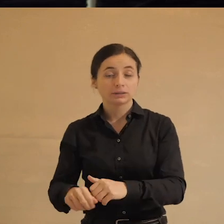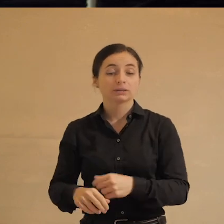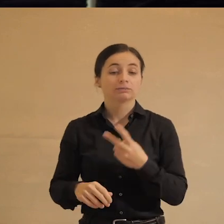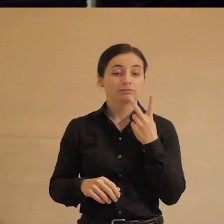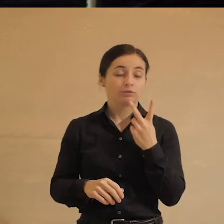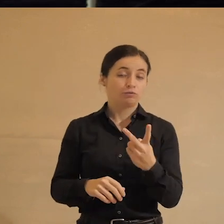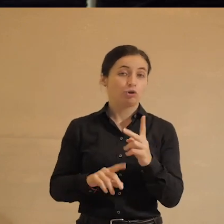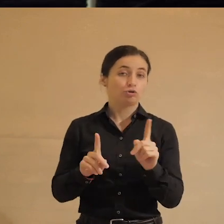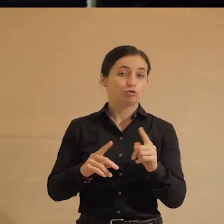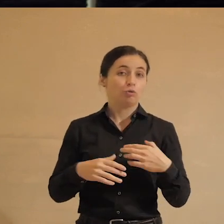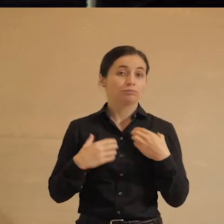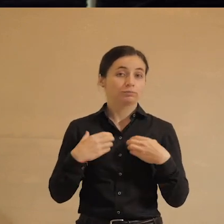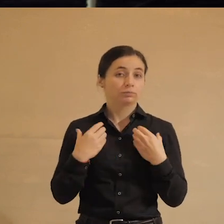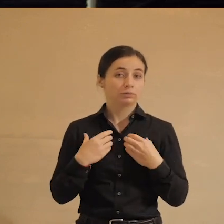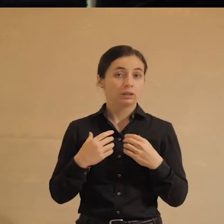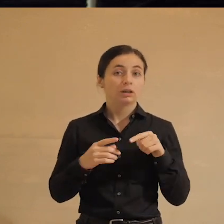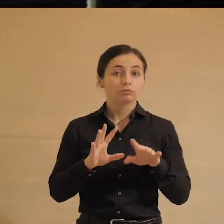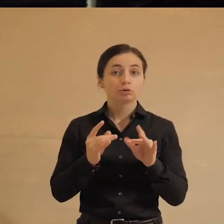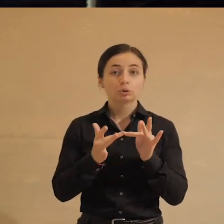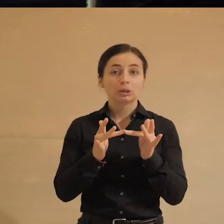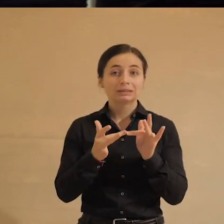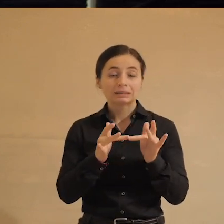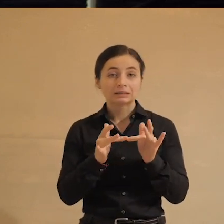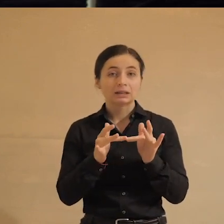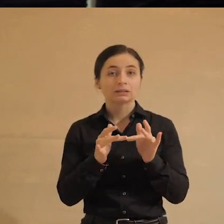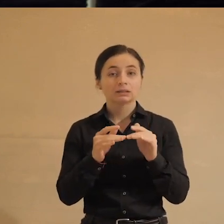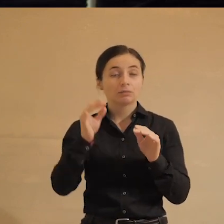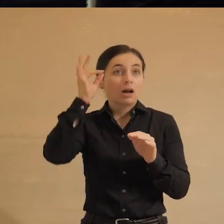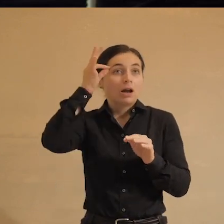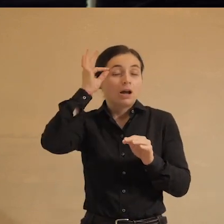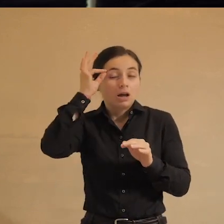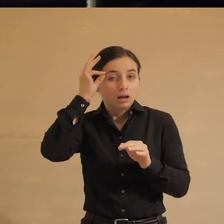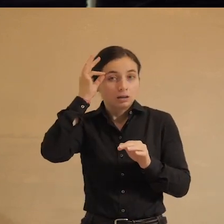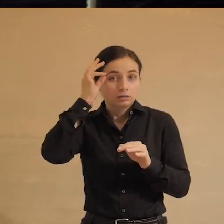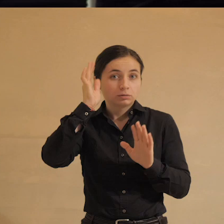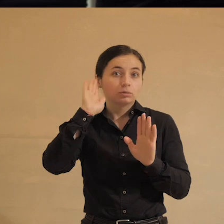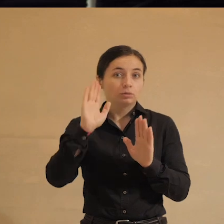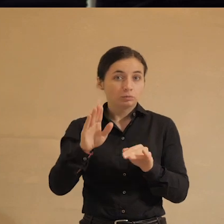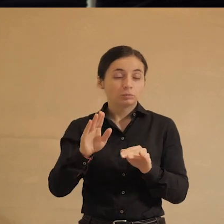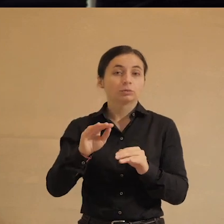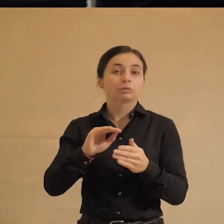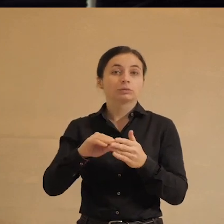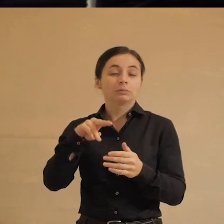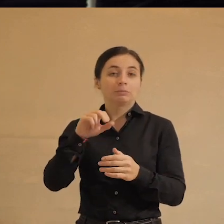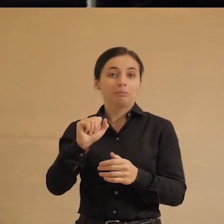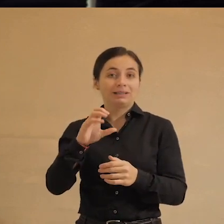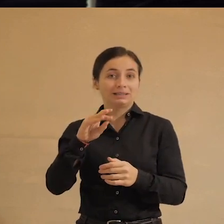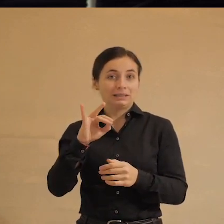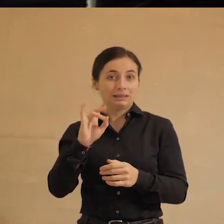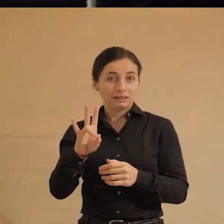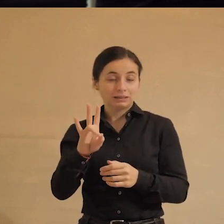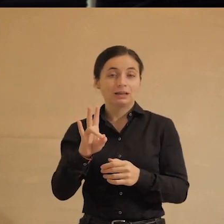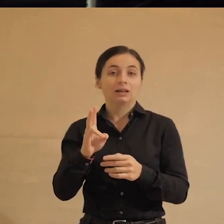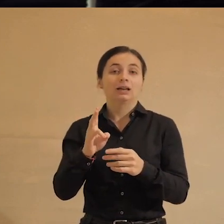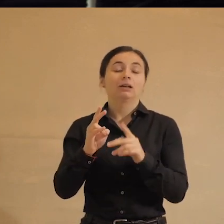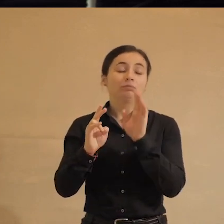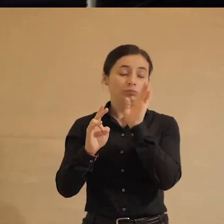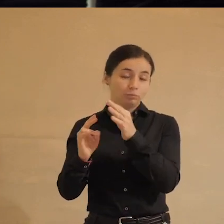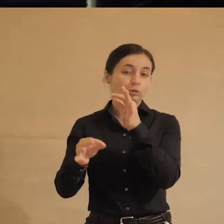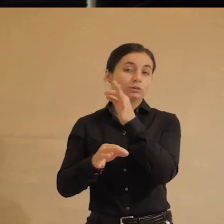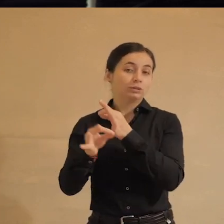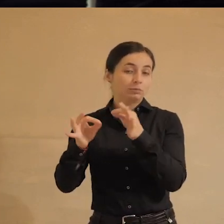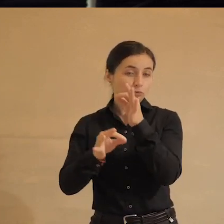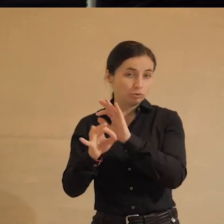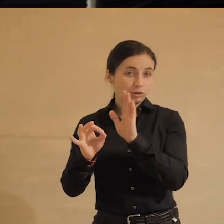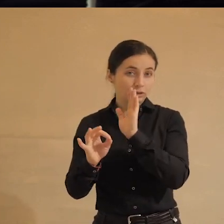бедность. О том, что все из интернета с ума сошли, пусть рассуждает Александр Иванович Бастрыкин. Он никаких данных никогда не видел, ему